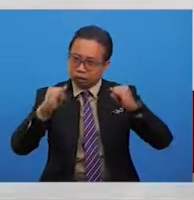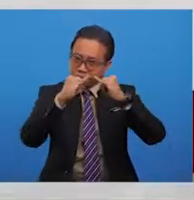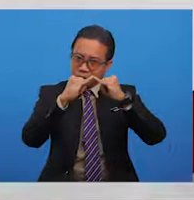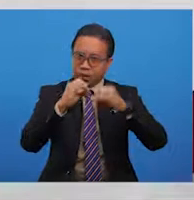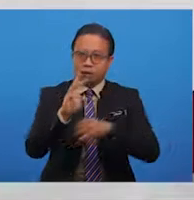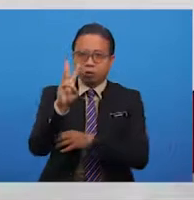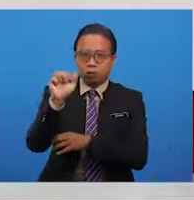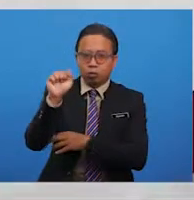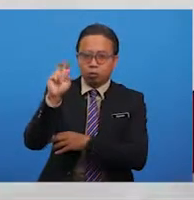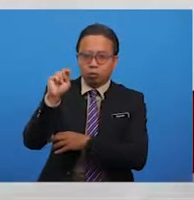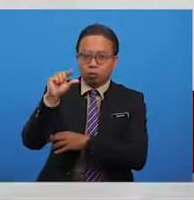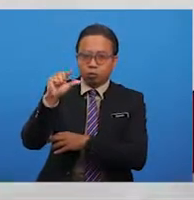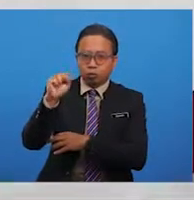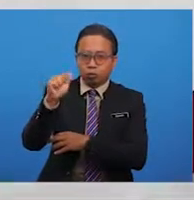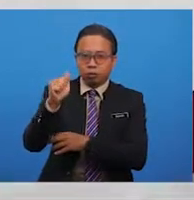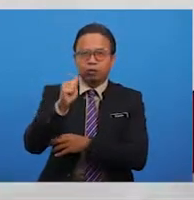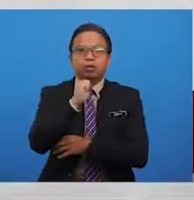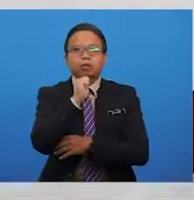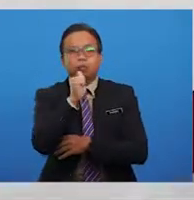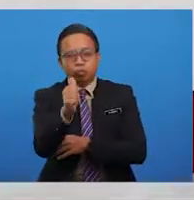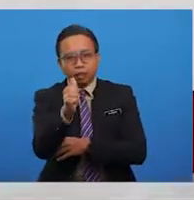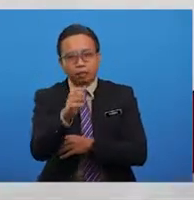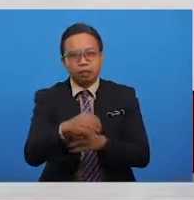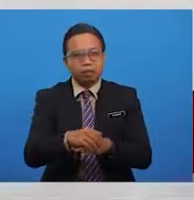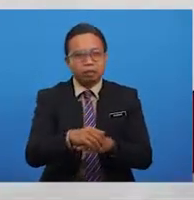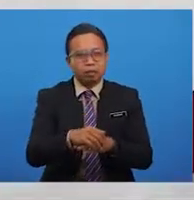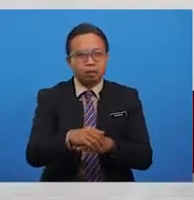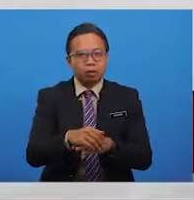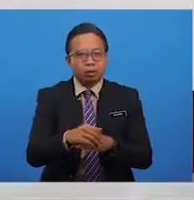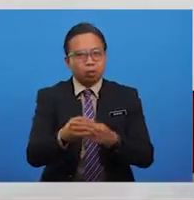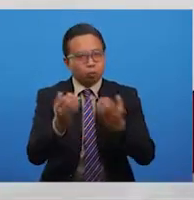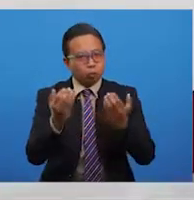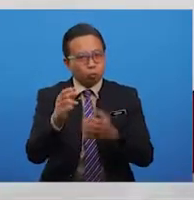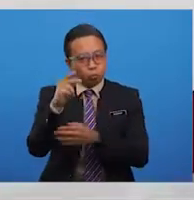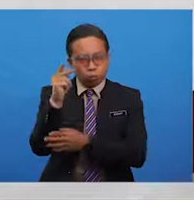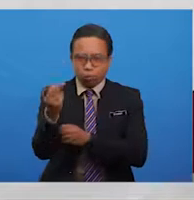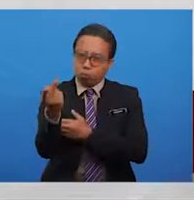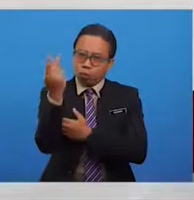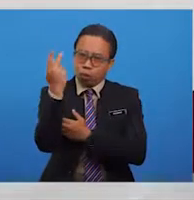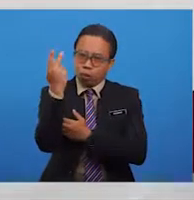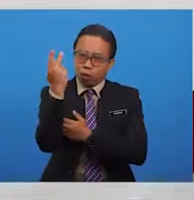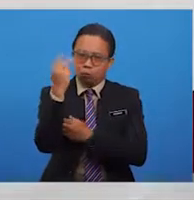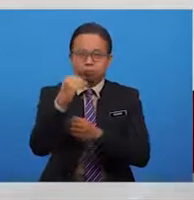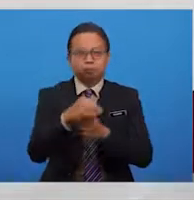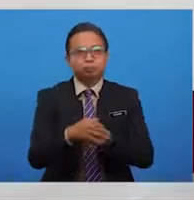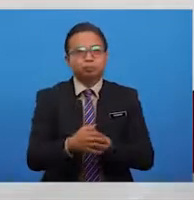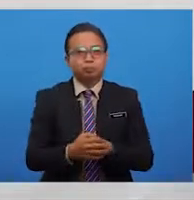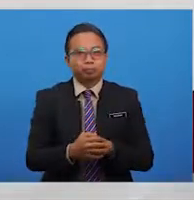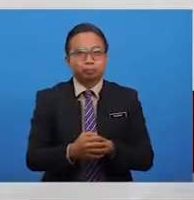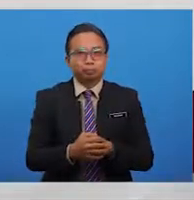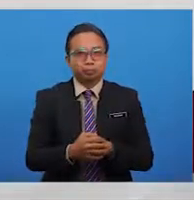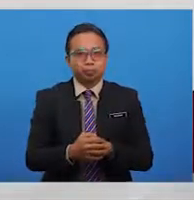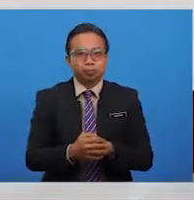bukanlah menjangi kukuhnya pasak-saksama.